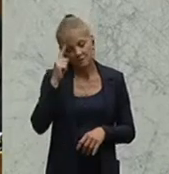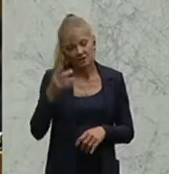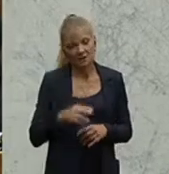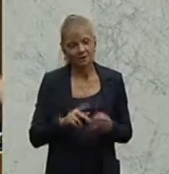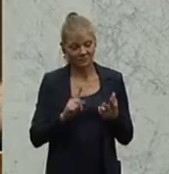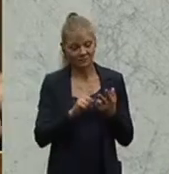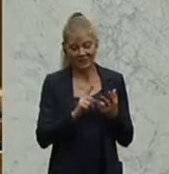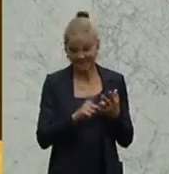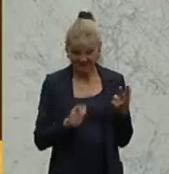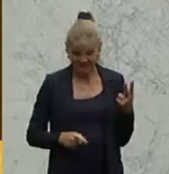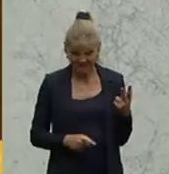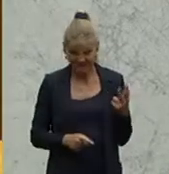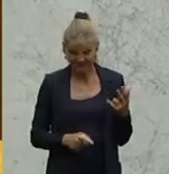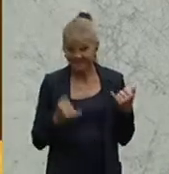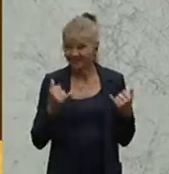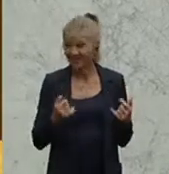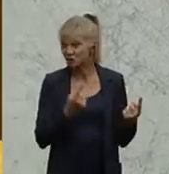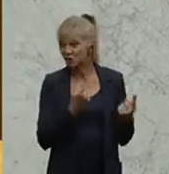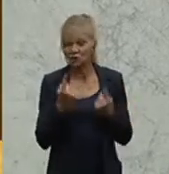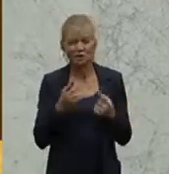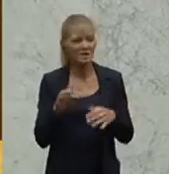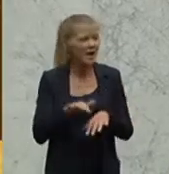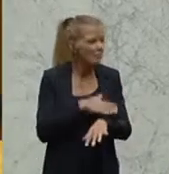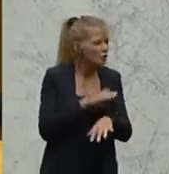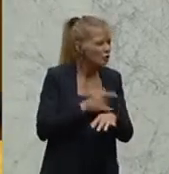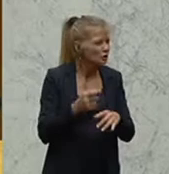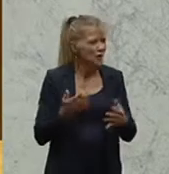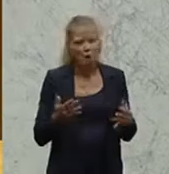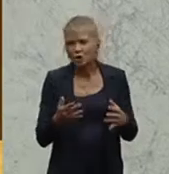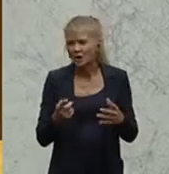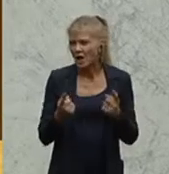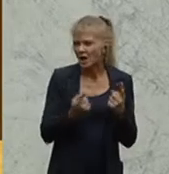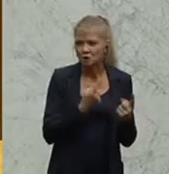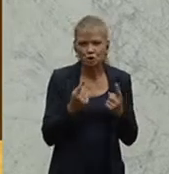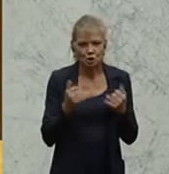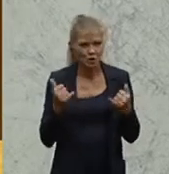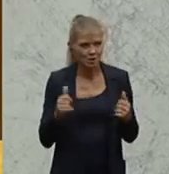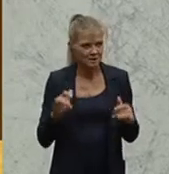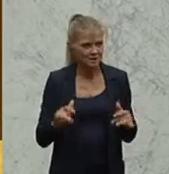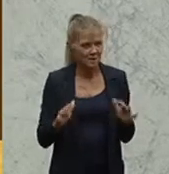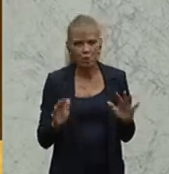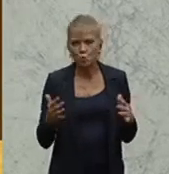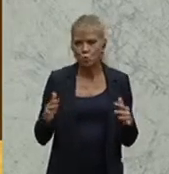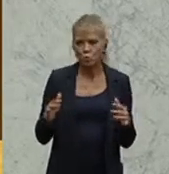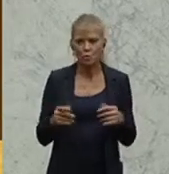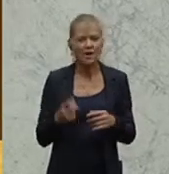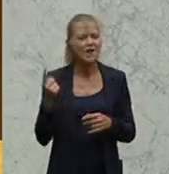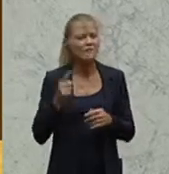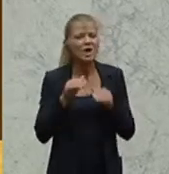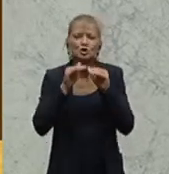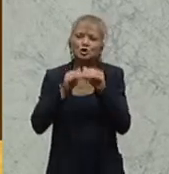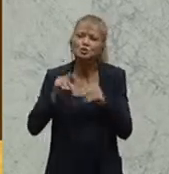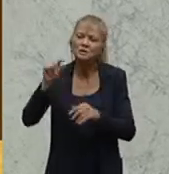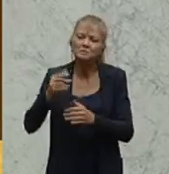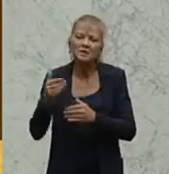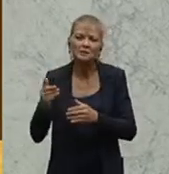einer Situation wie jetzt, emotionale, aufgeladene Situation, wer würde die Minderheit vor der Mehrheit schützen?